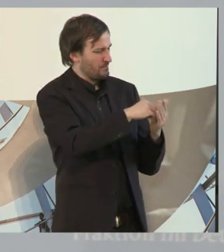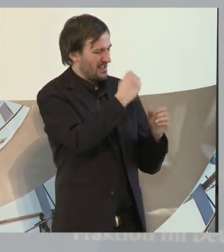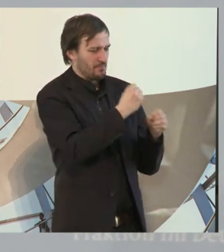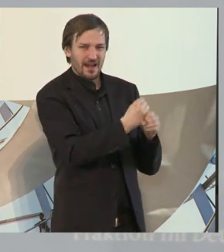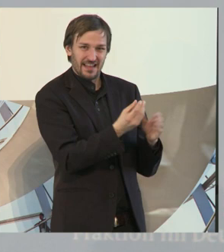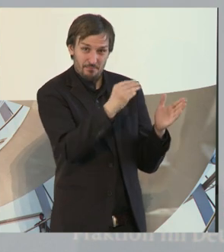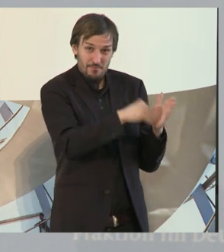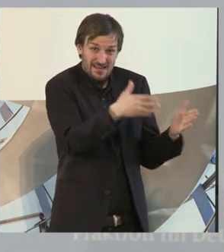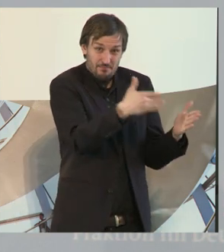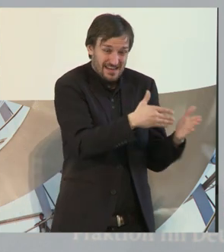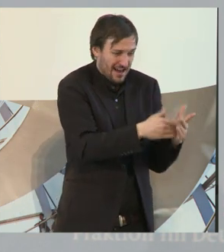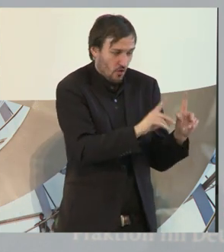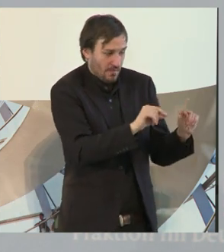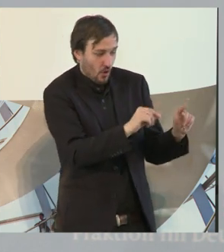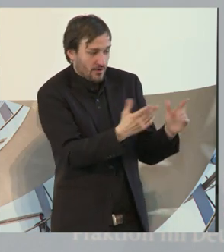der eine Behinderung hat,